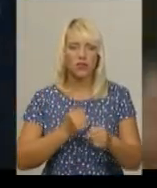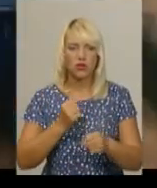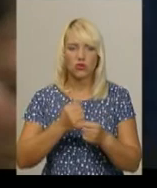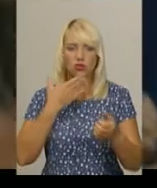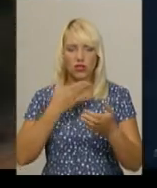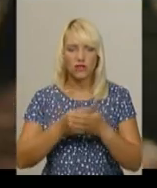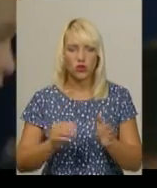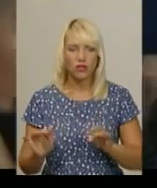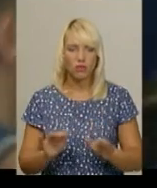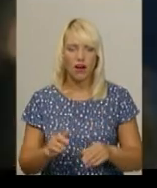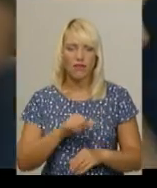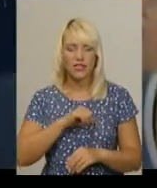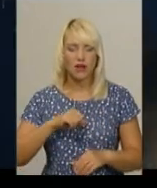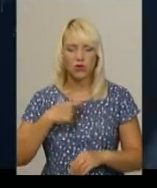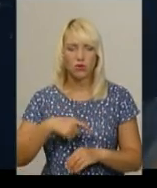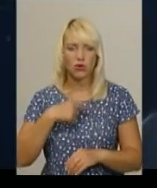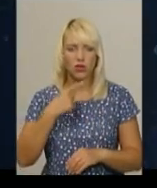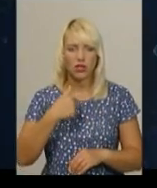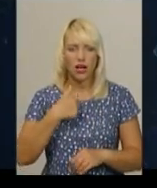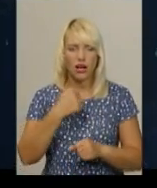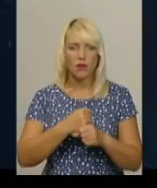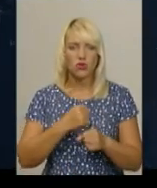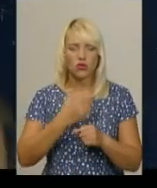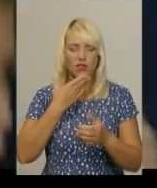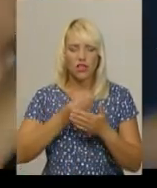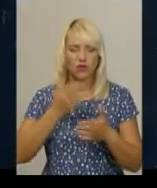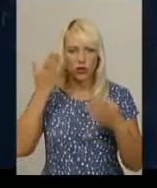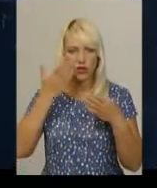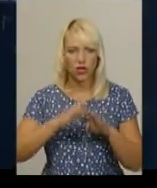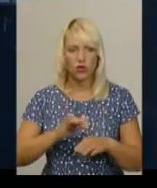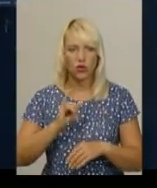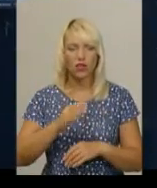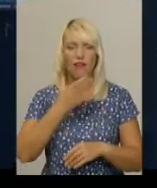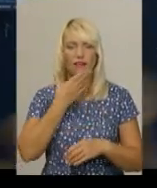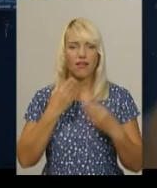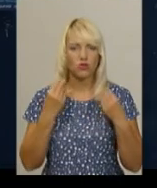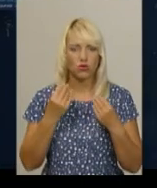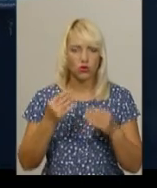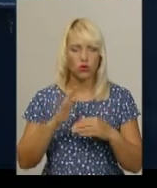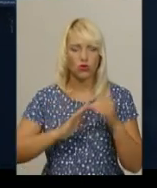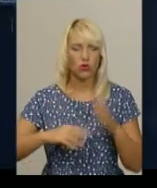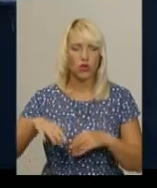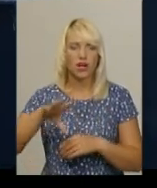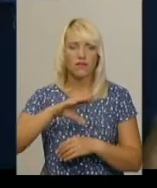свою вправу і самі собі кажіть, я працюю над своєю технікою, красою рухи. І все буде добре.